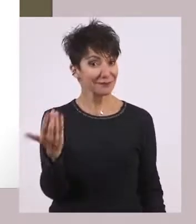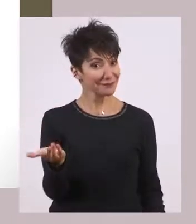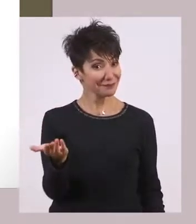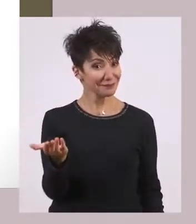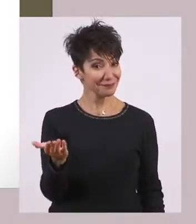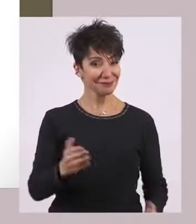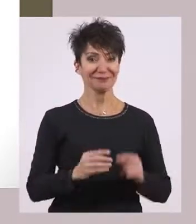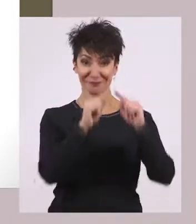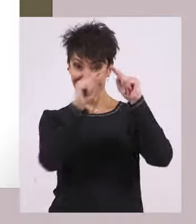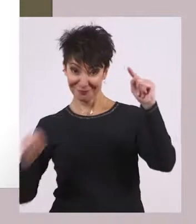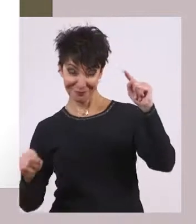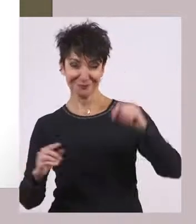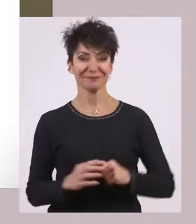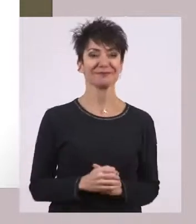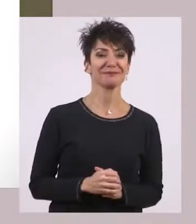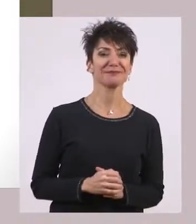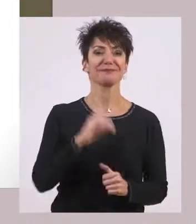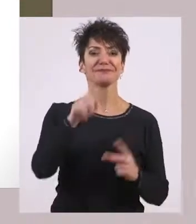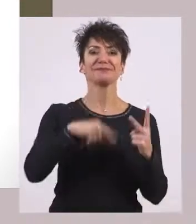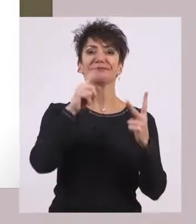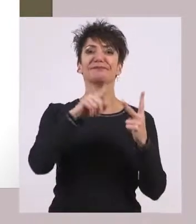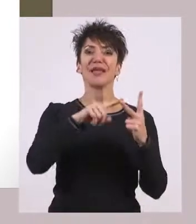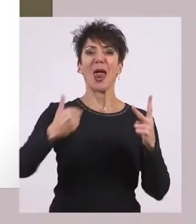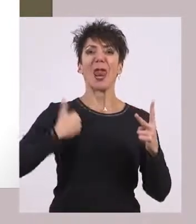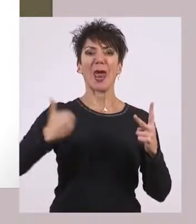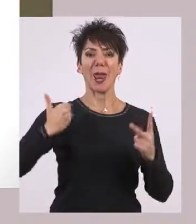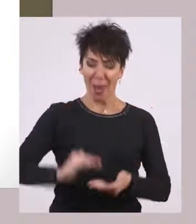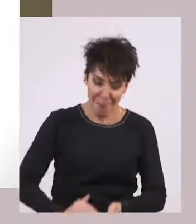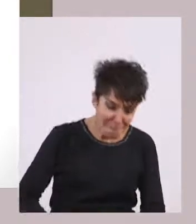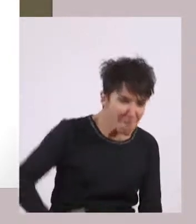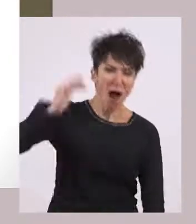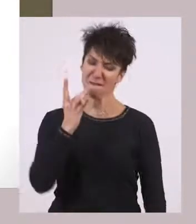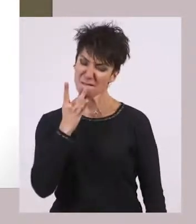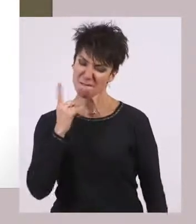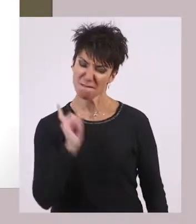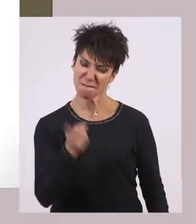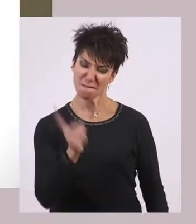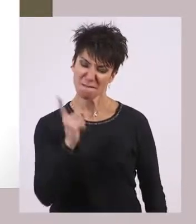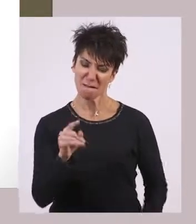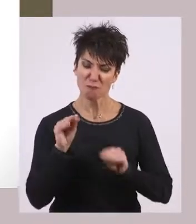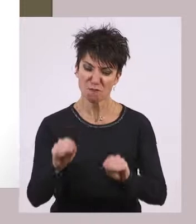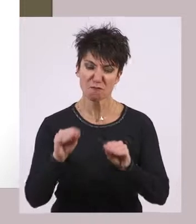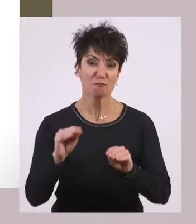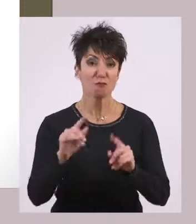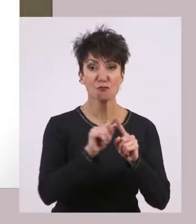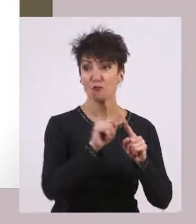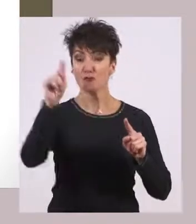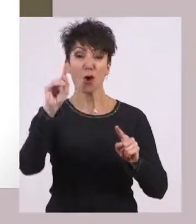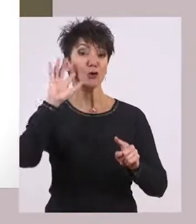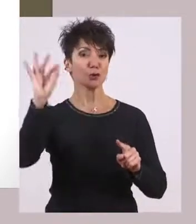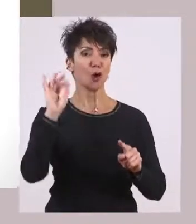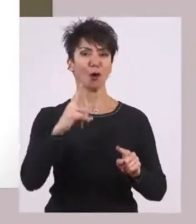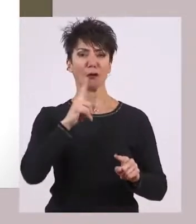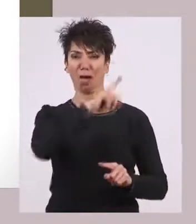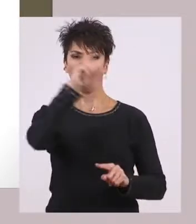Οι νέοι συνείδηζαν στη σκληρή ζωή από μικρή ηλικία ώστε να μπορούν να ξεπερνούν τις δυσκολίες.